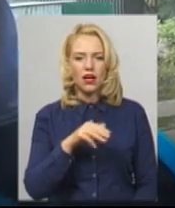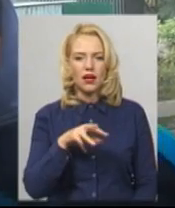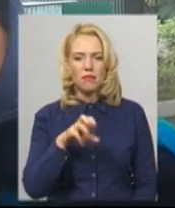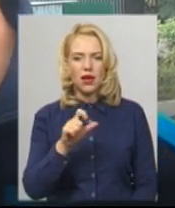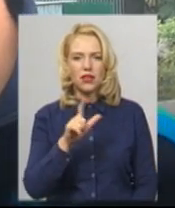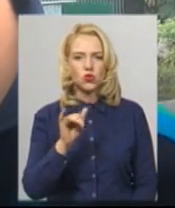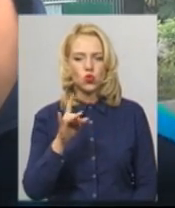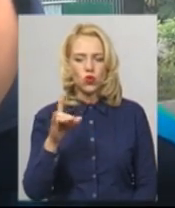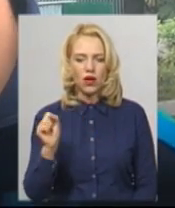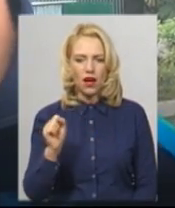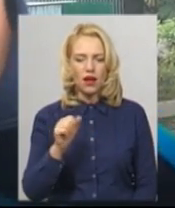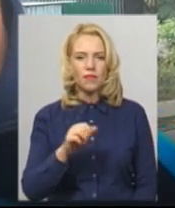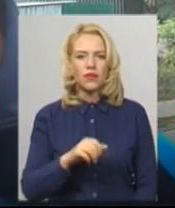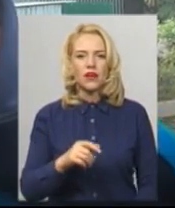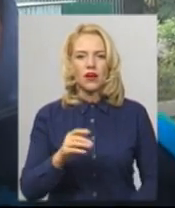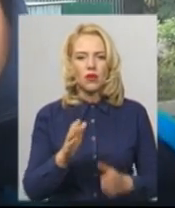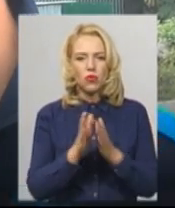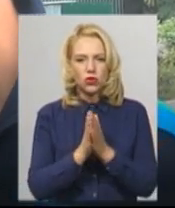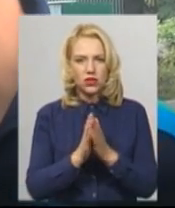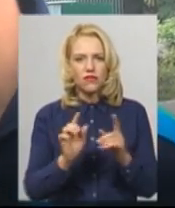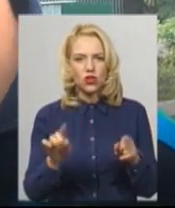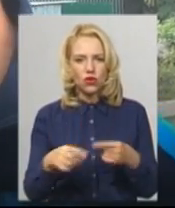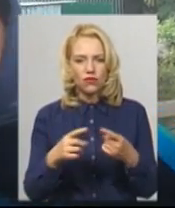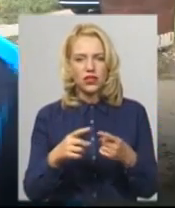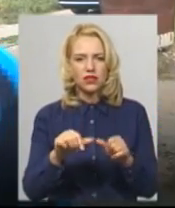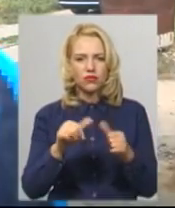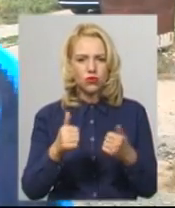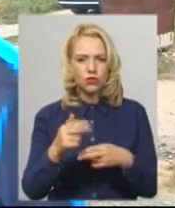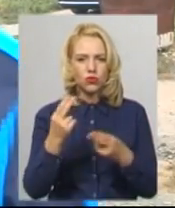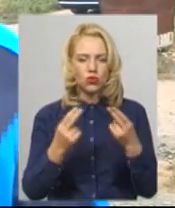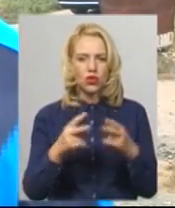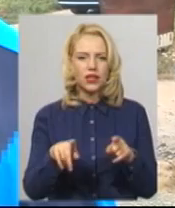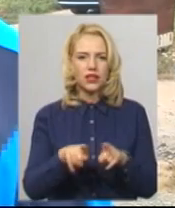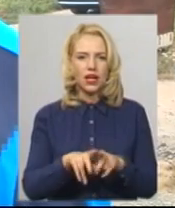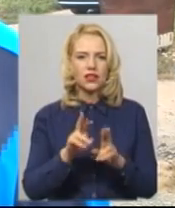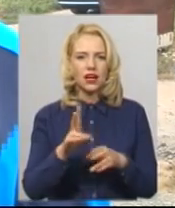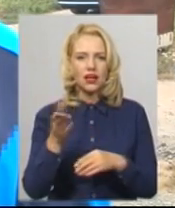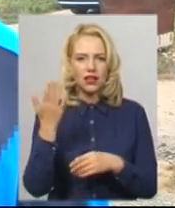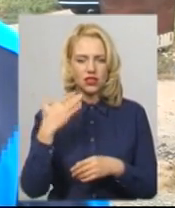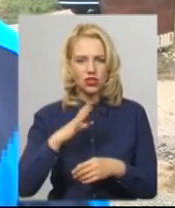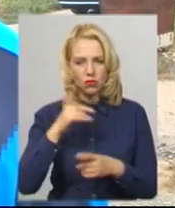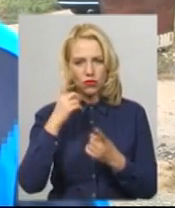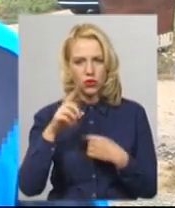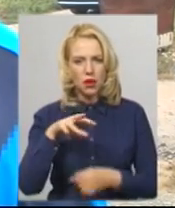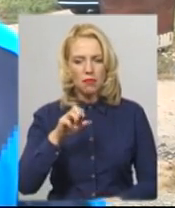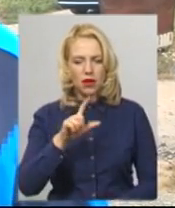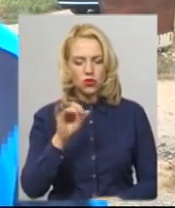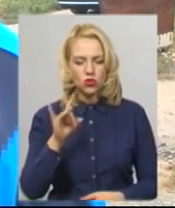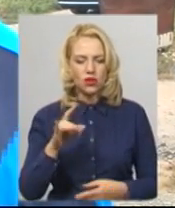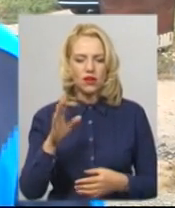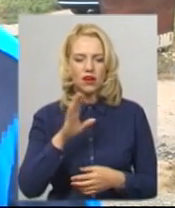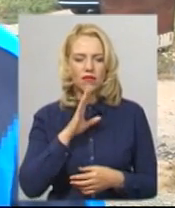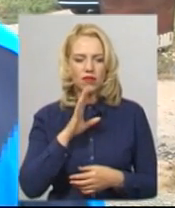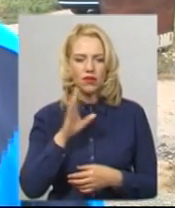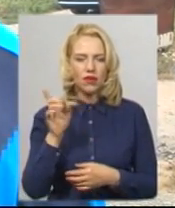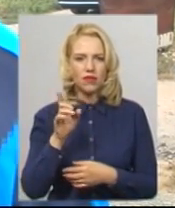дочка з проханням відновити їх так, як вони максимально були приближені. Вона нам надала фотографії, які вони були. Ну, а там певні, звісно,